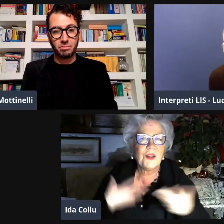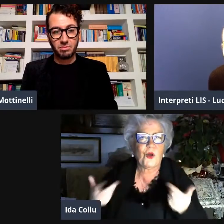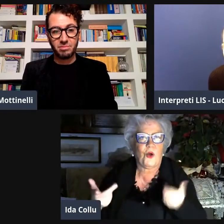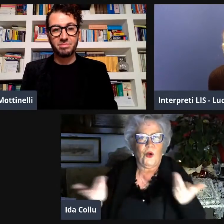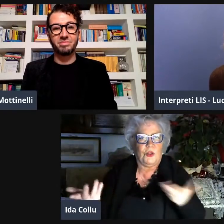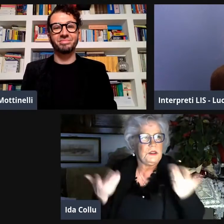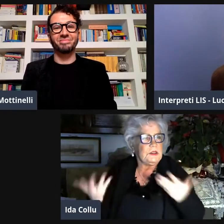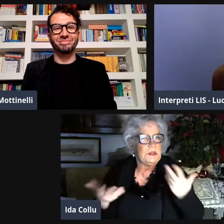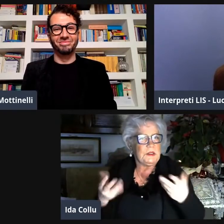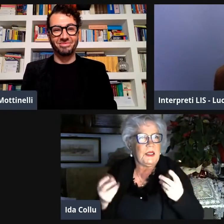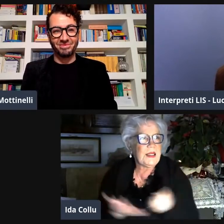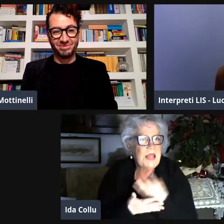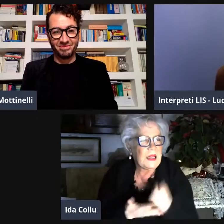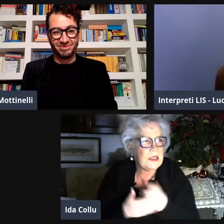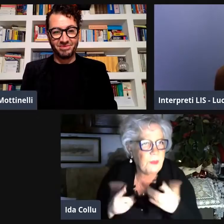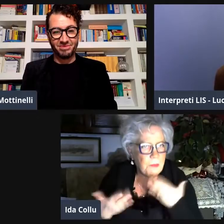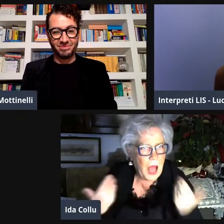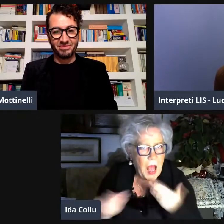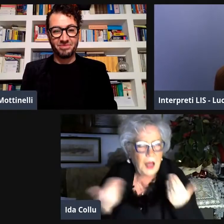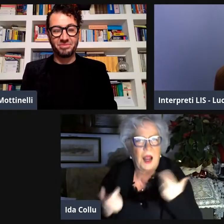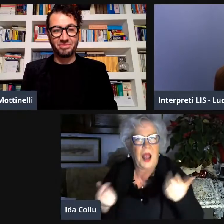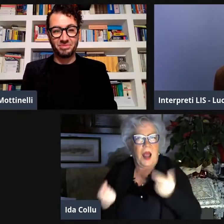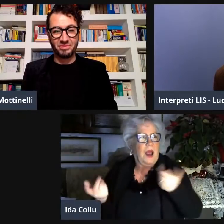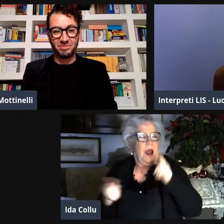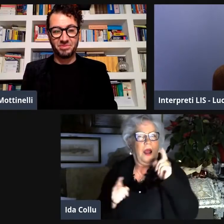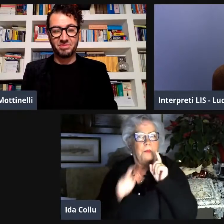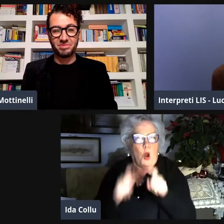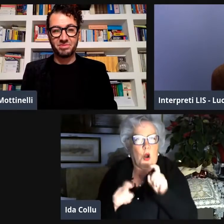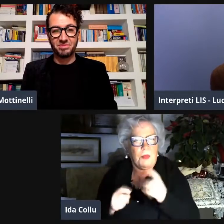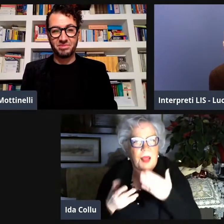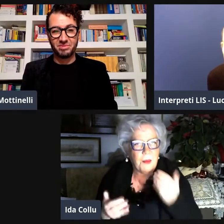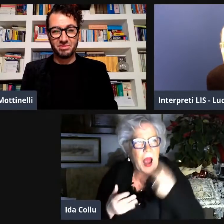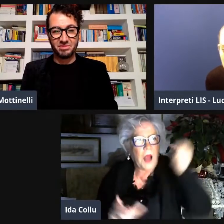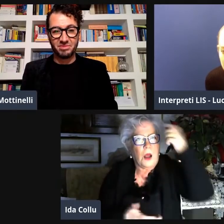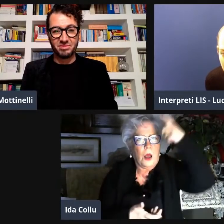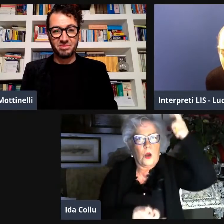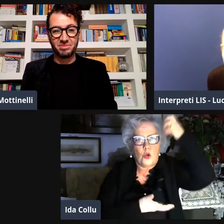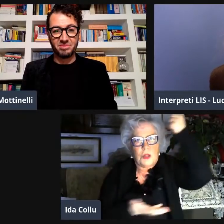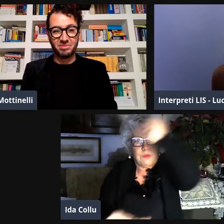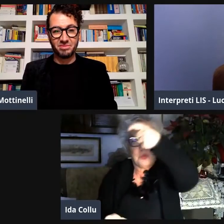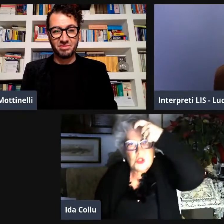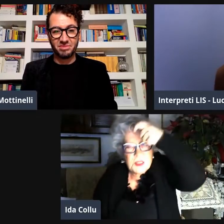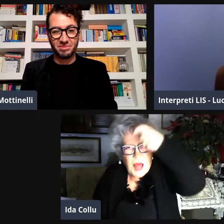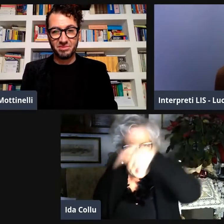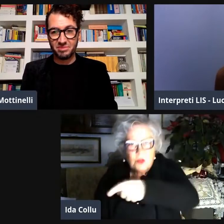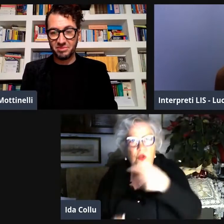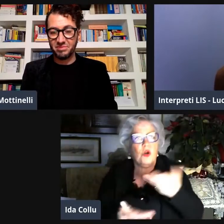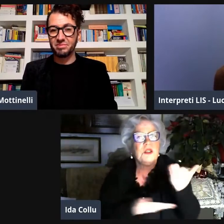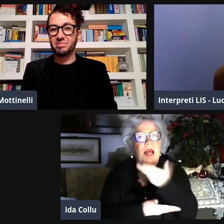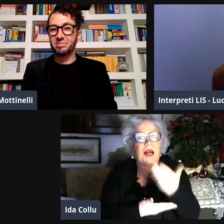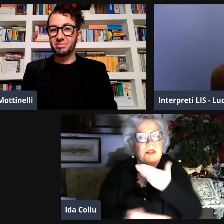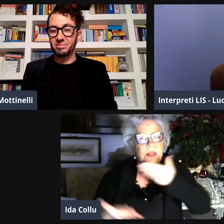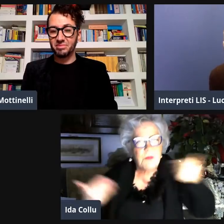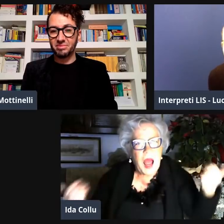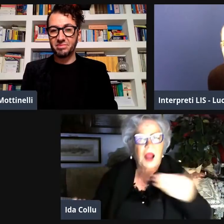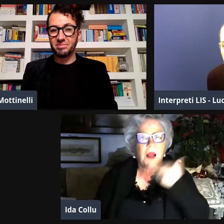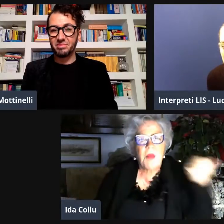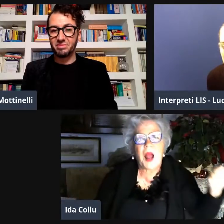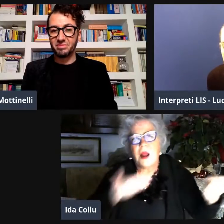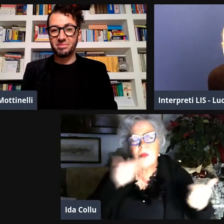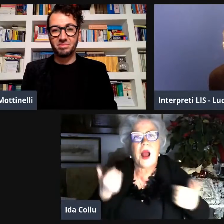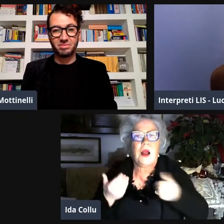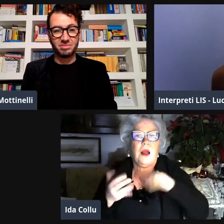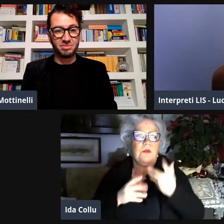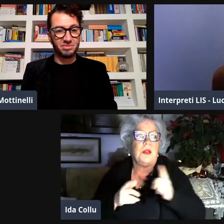eravamo iniziati dei malumori. Perché comunque c'erano delle mancanze,'erano delle polemiche. C